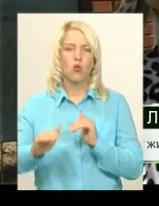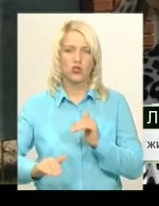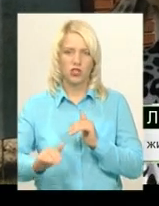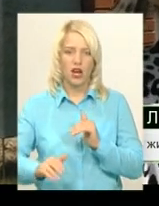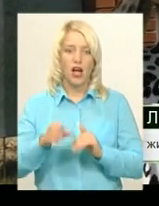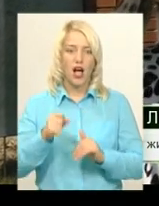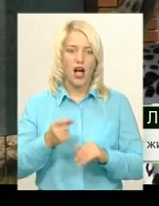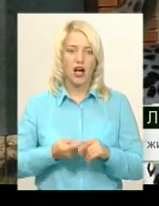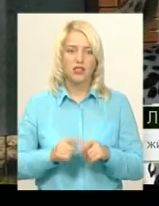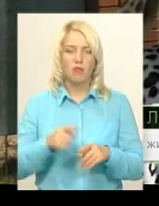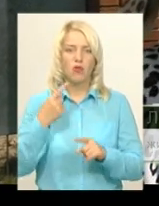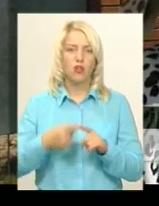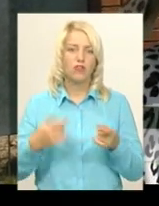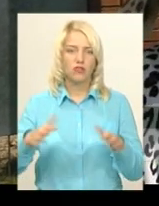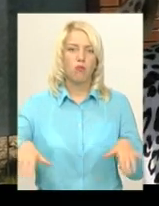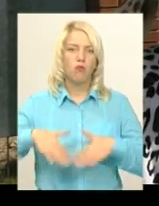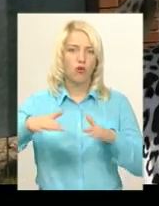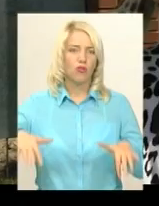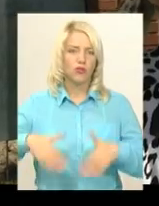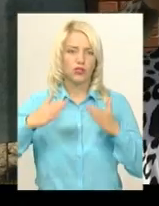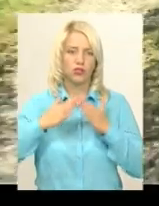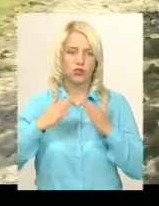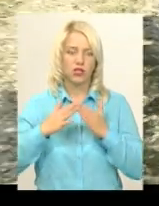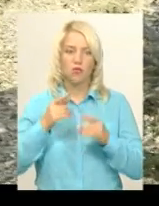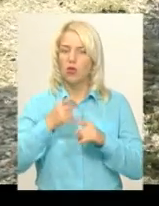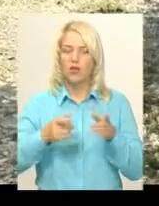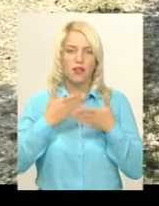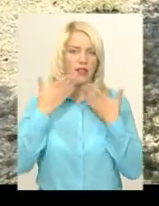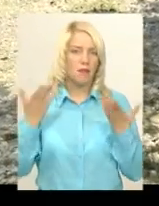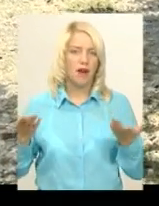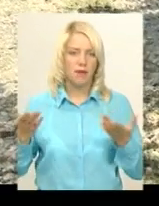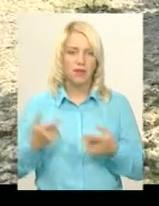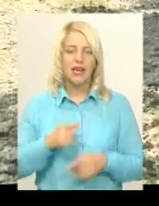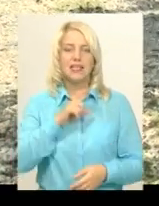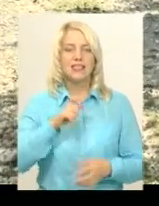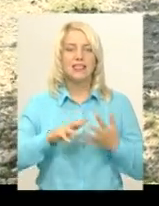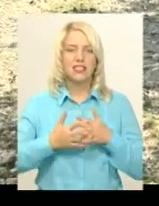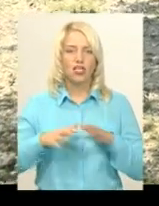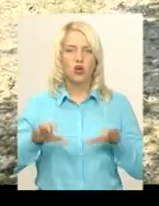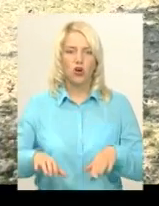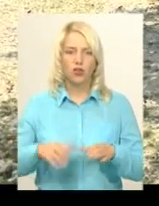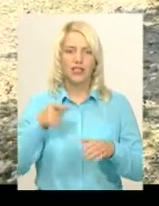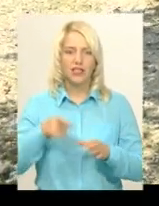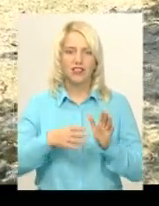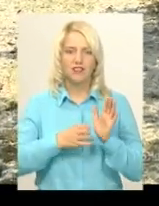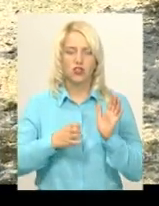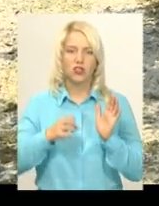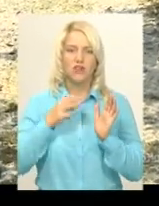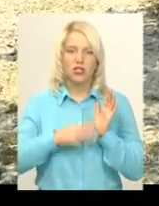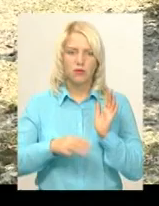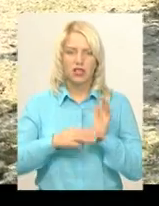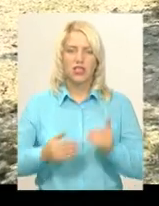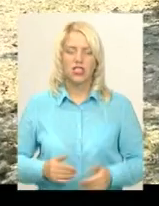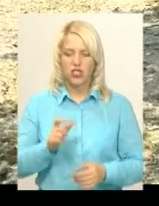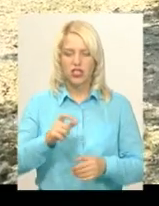а то половина порожніх хатів і половина нема. Зіньківський сільський голова каже, із 1978 жителів